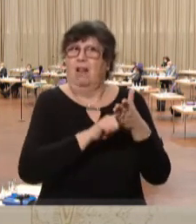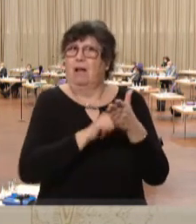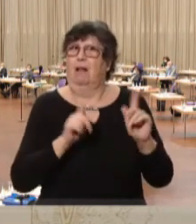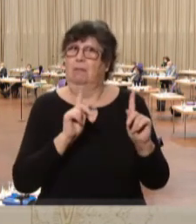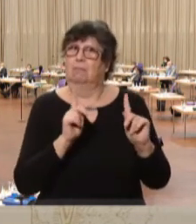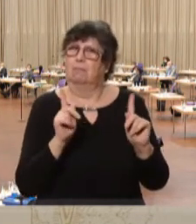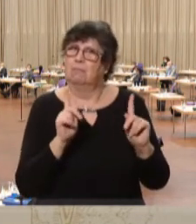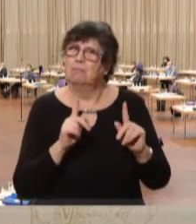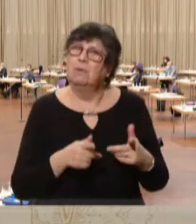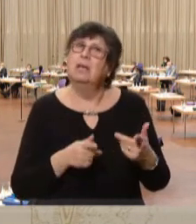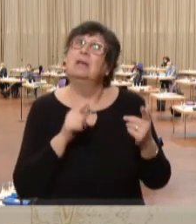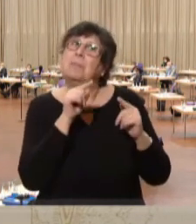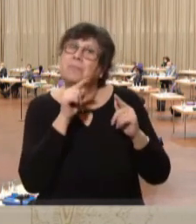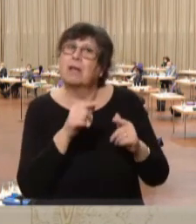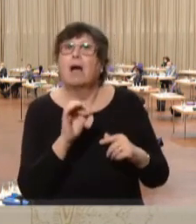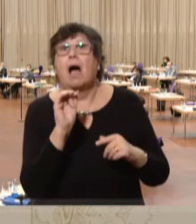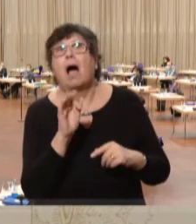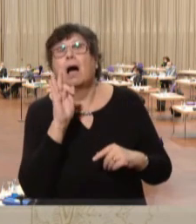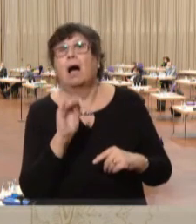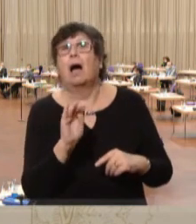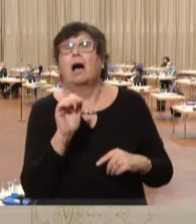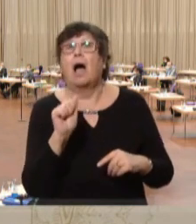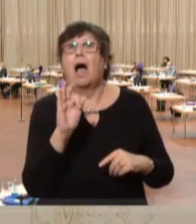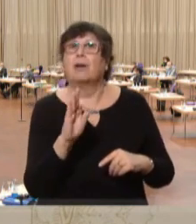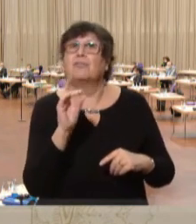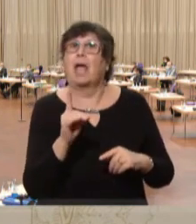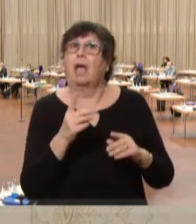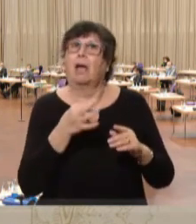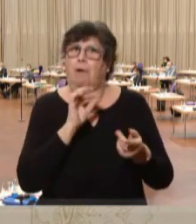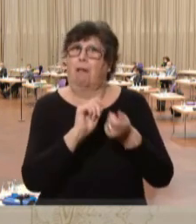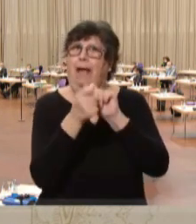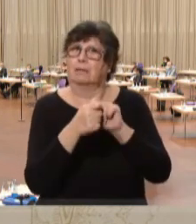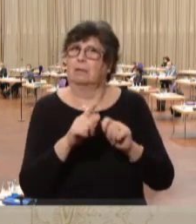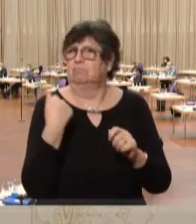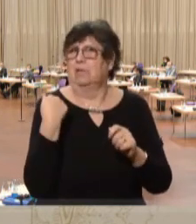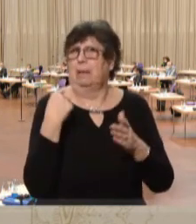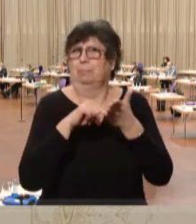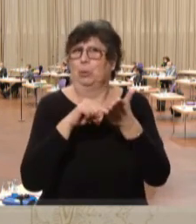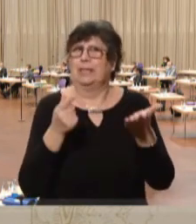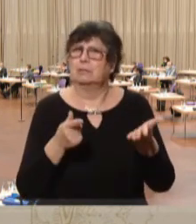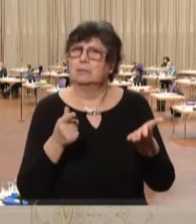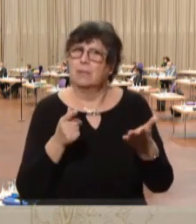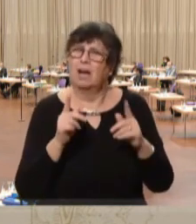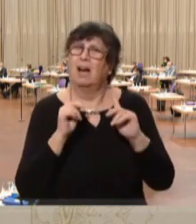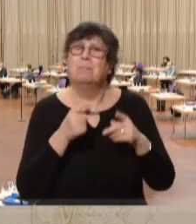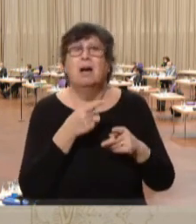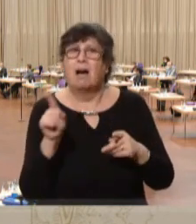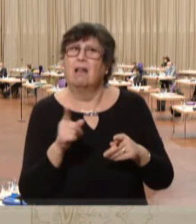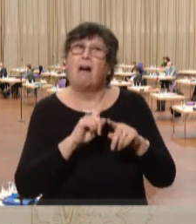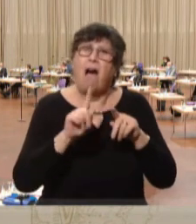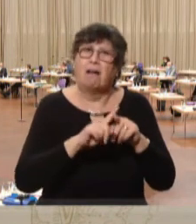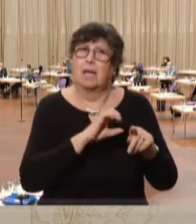Die AfD will das nun ändern, Herr Dörr hat das ja gerade begründet. Tatsächlich haben in allen anderen